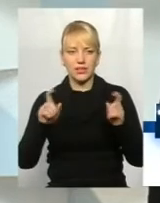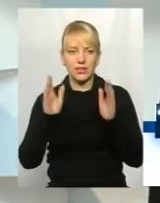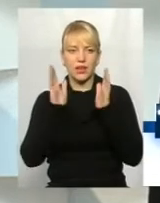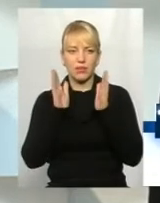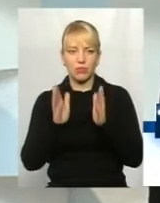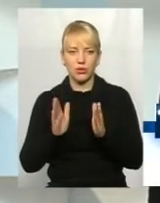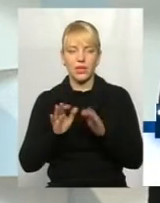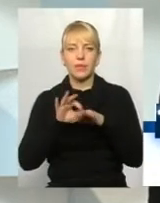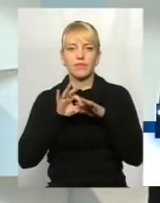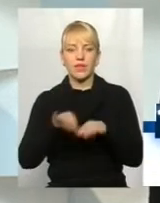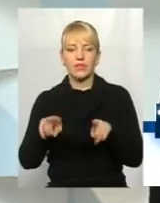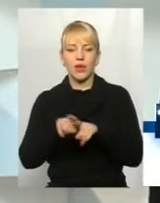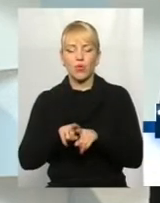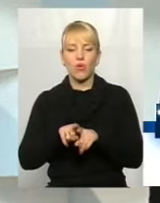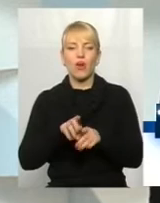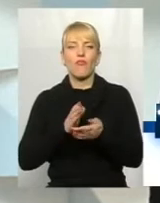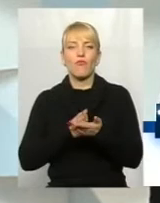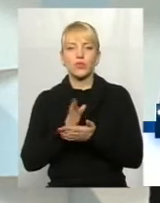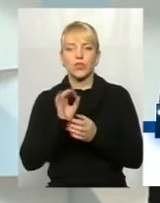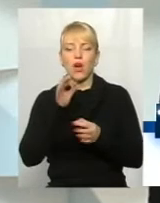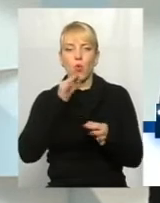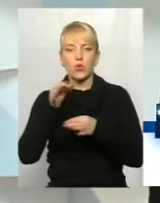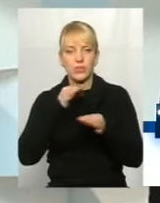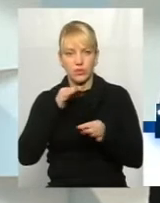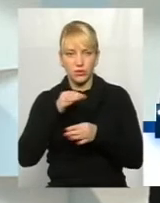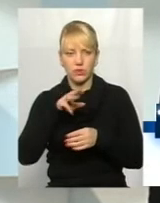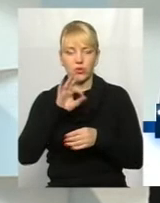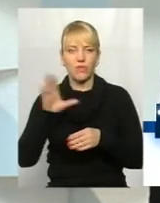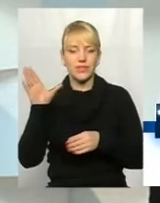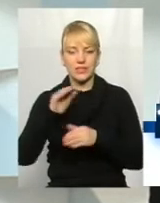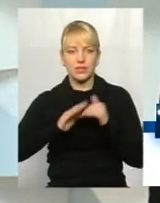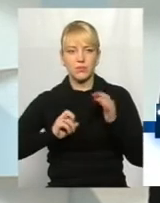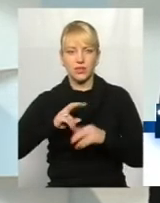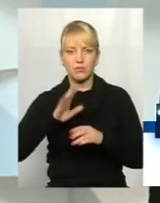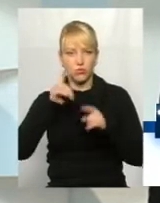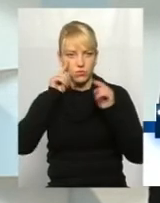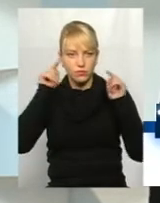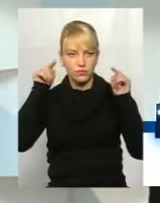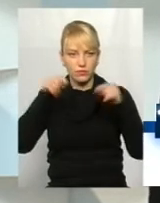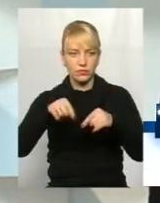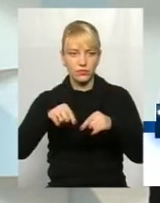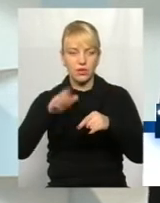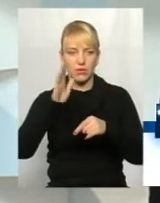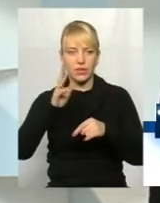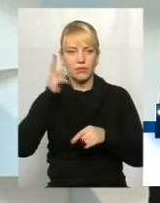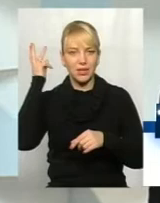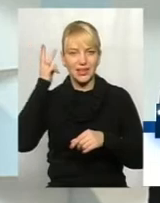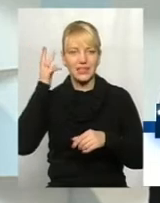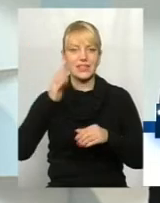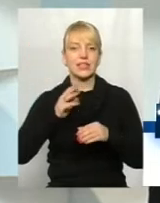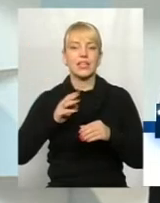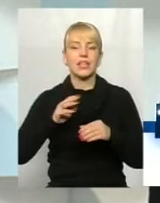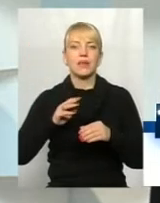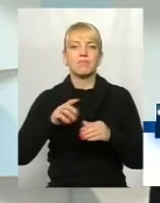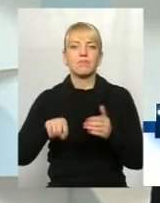вести таку функцію консультативної поліклініки, то всі спеціалісти будуть сконцентровані в Хмельницькій міській дитячій